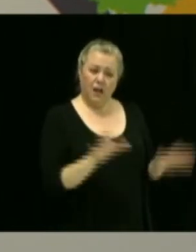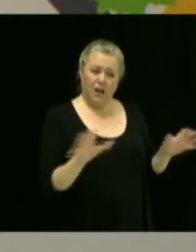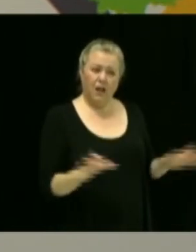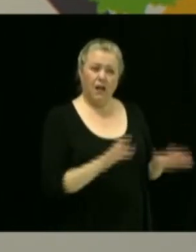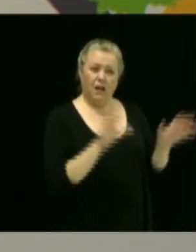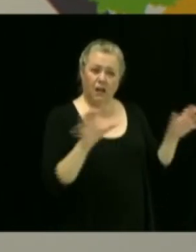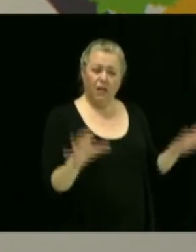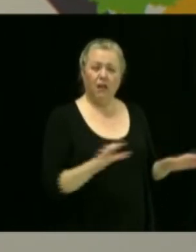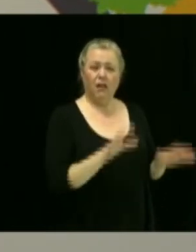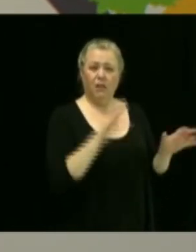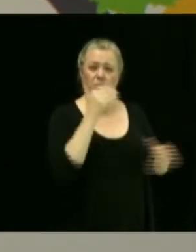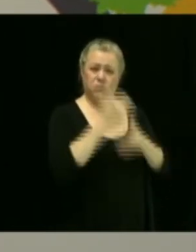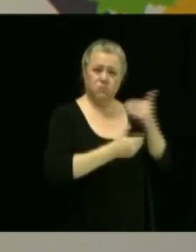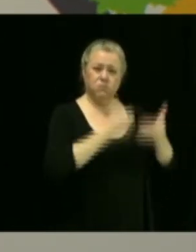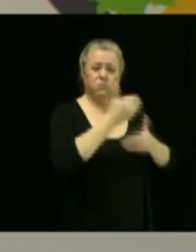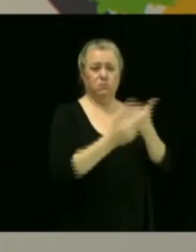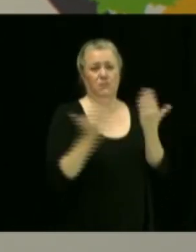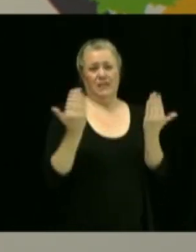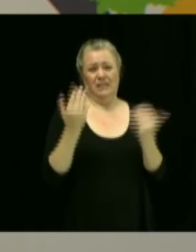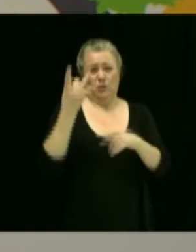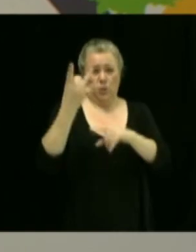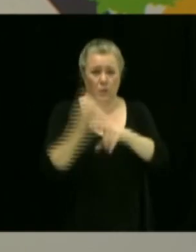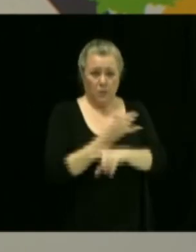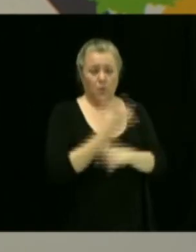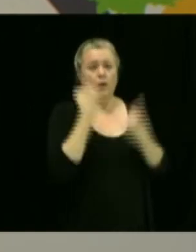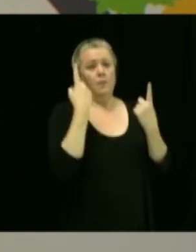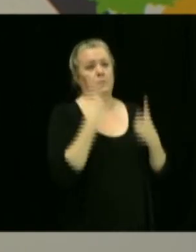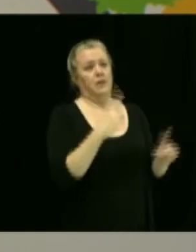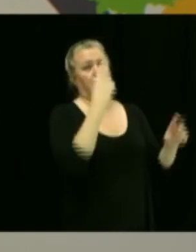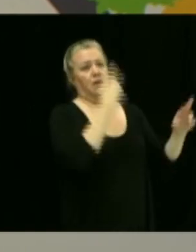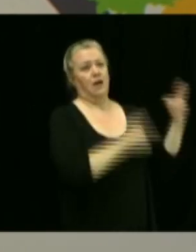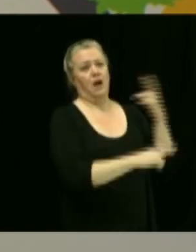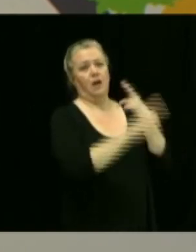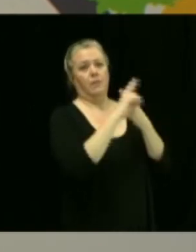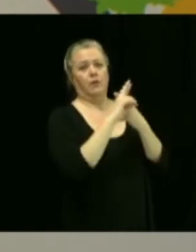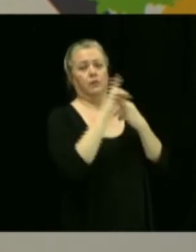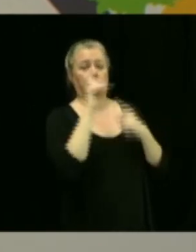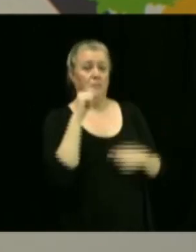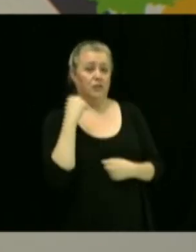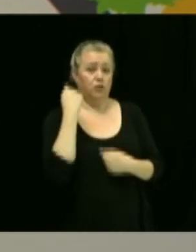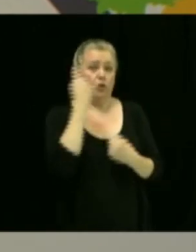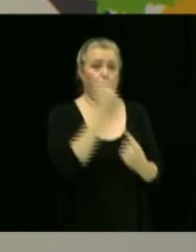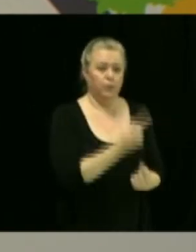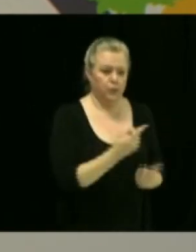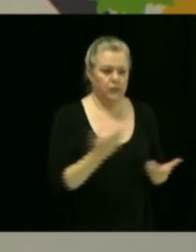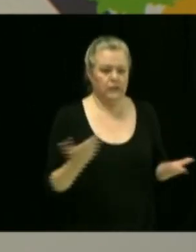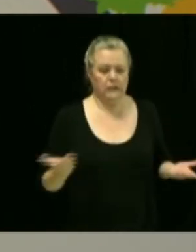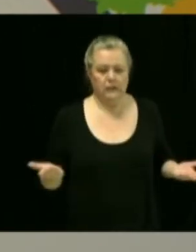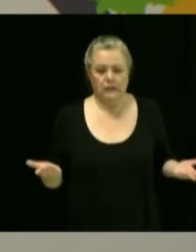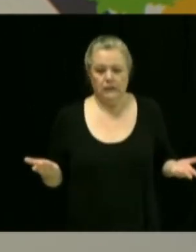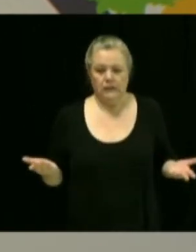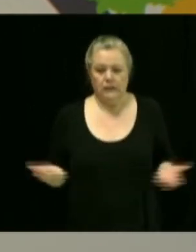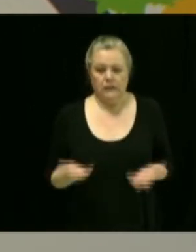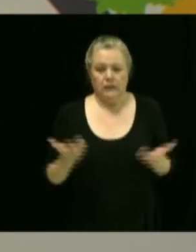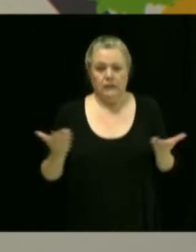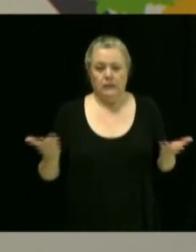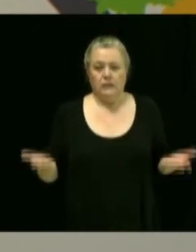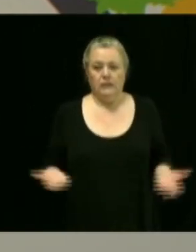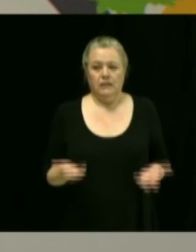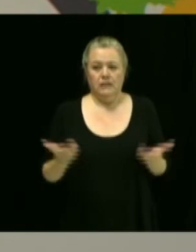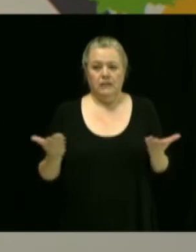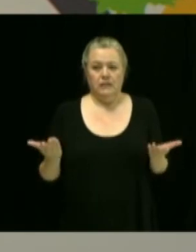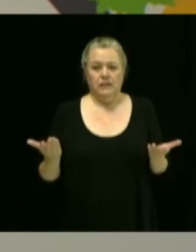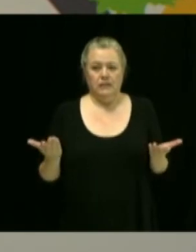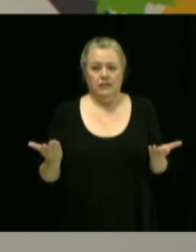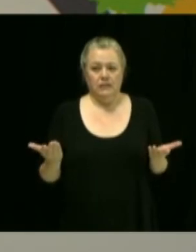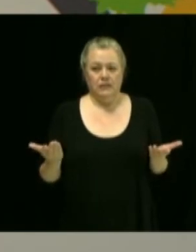Depuis, j'ai attendu huit mois pour avoir ma réponse. Puis, depuis ce temps-là, je ne peux pas dire que